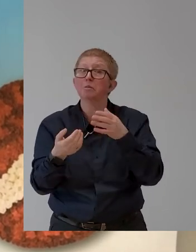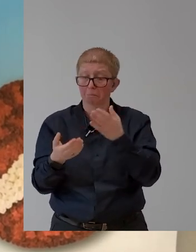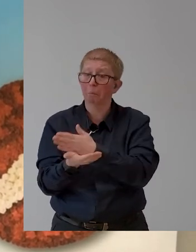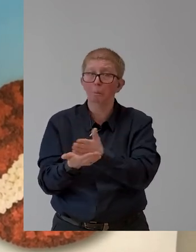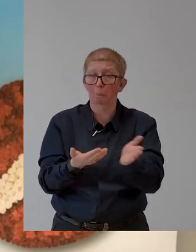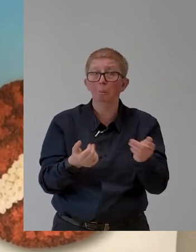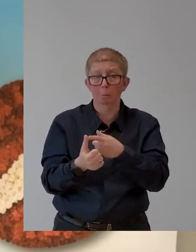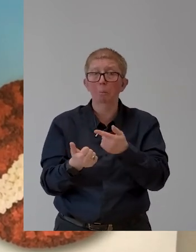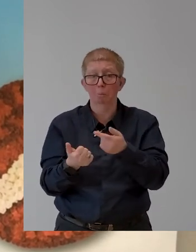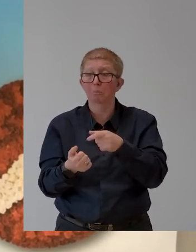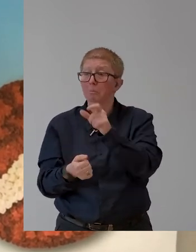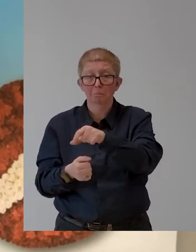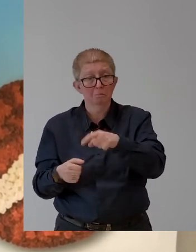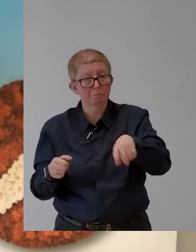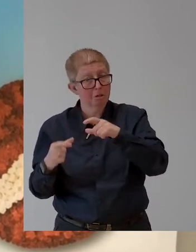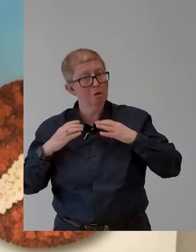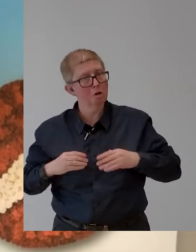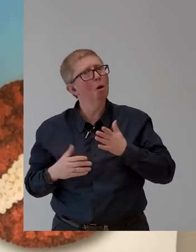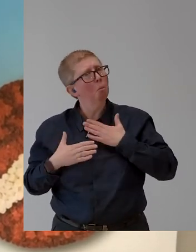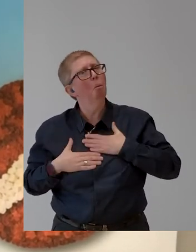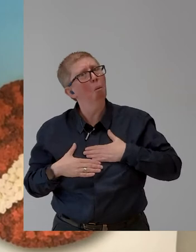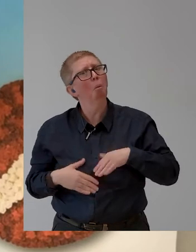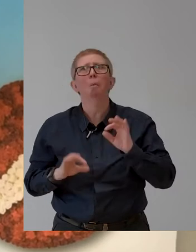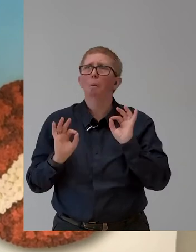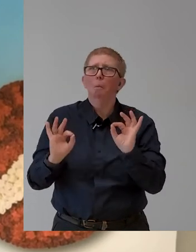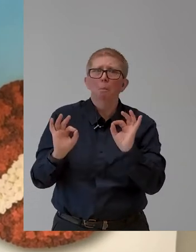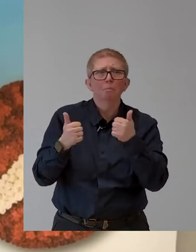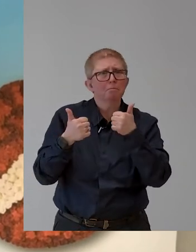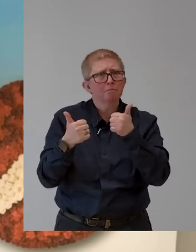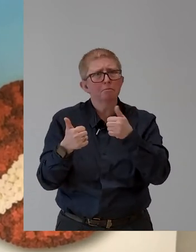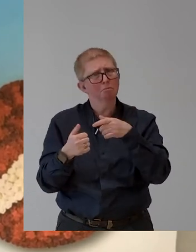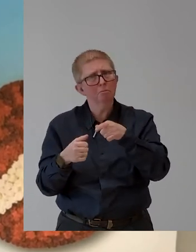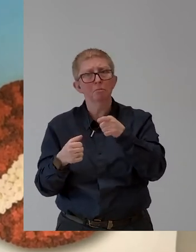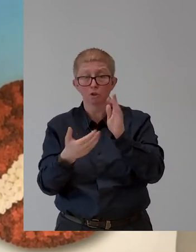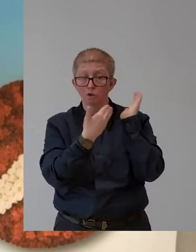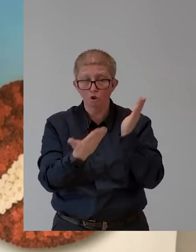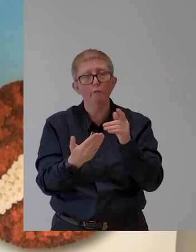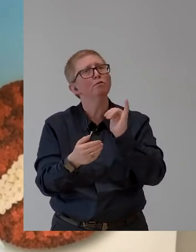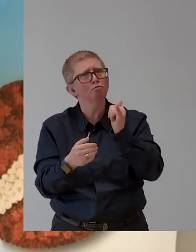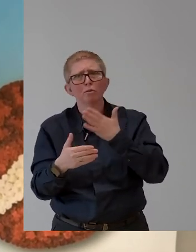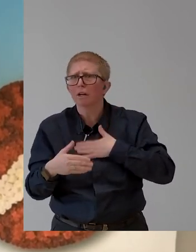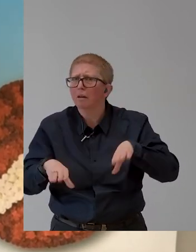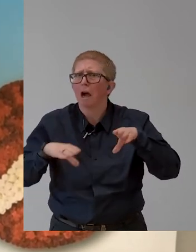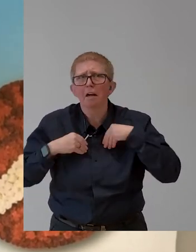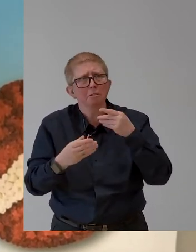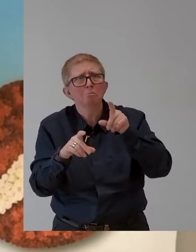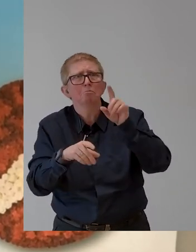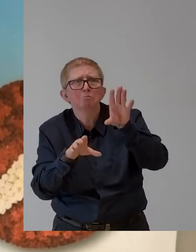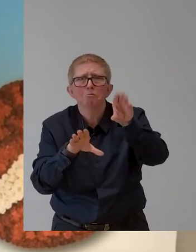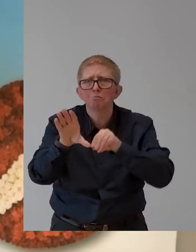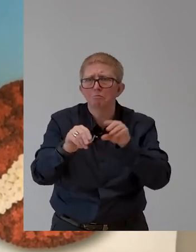with high growth rates, especially in those times. And we started offering all our